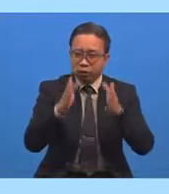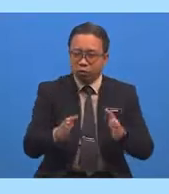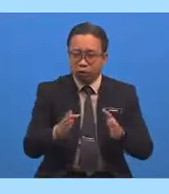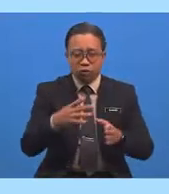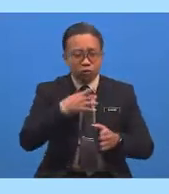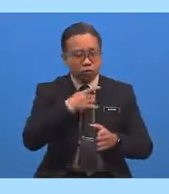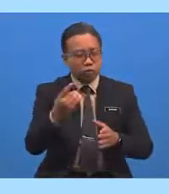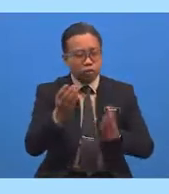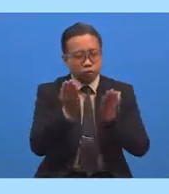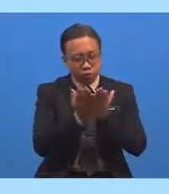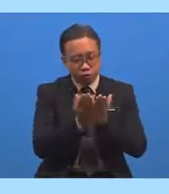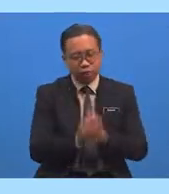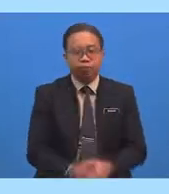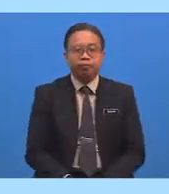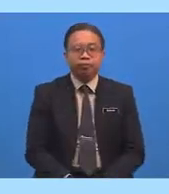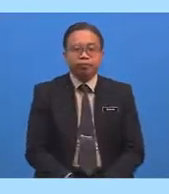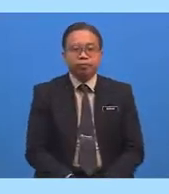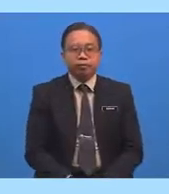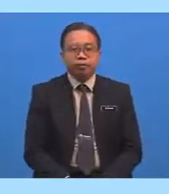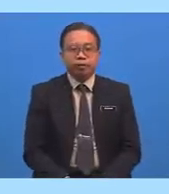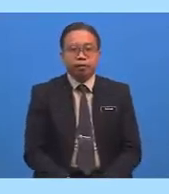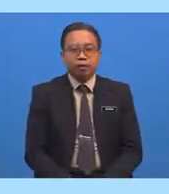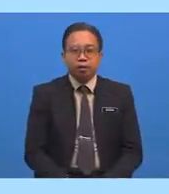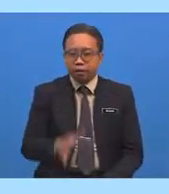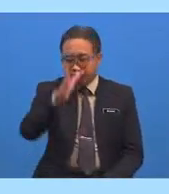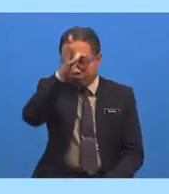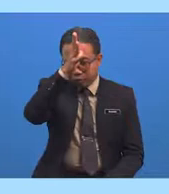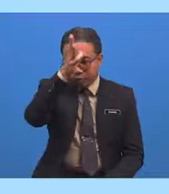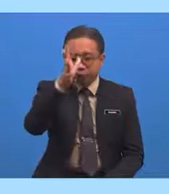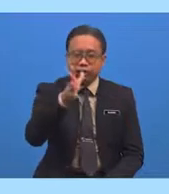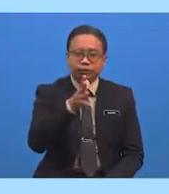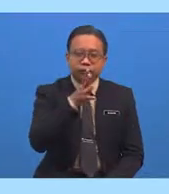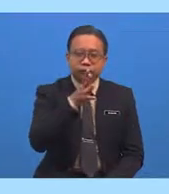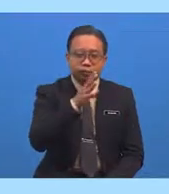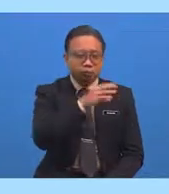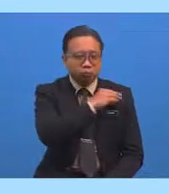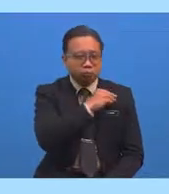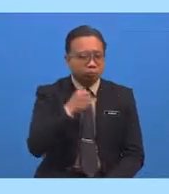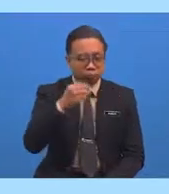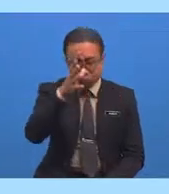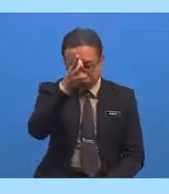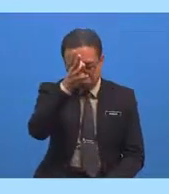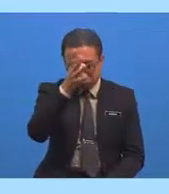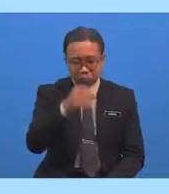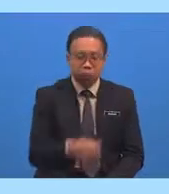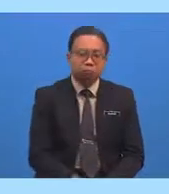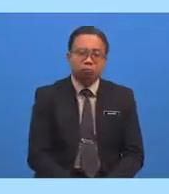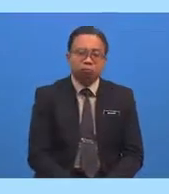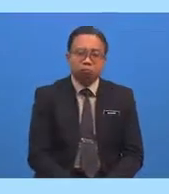berdoa Begitu jugalah Ibu bapa dan ayah kita Sudah pasti